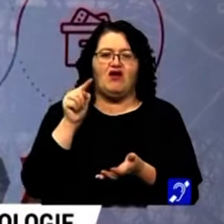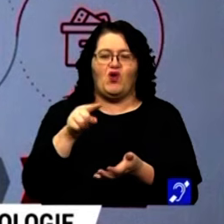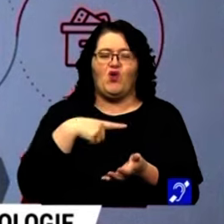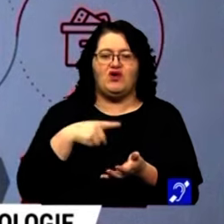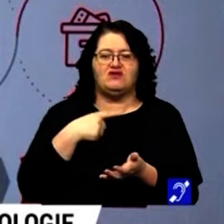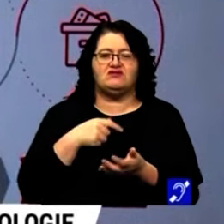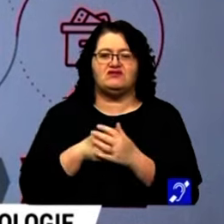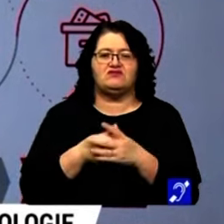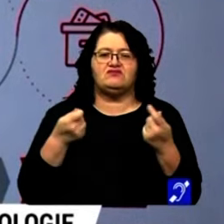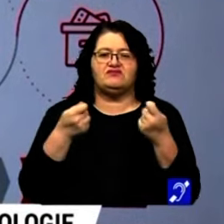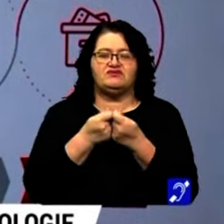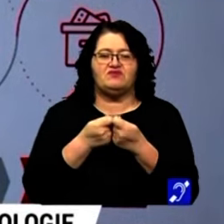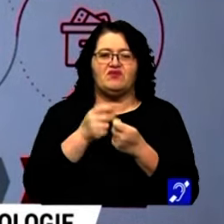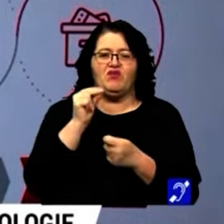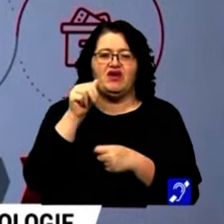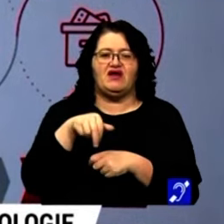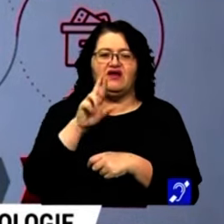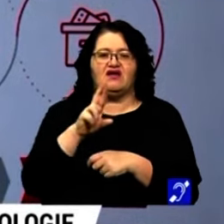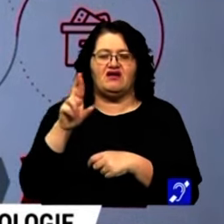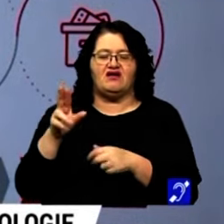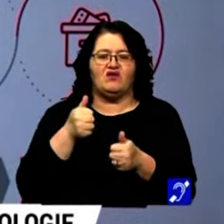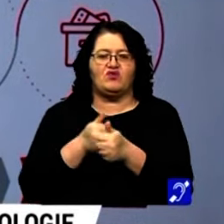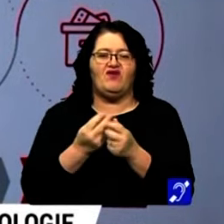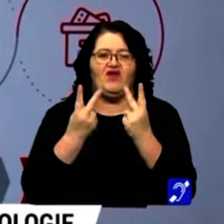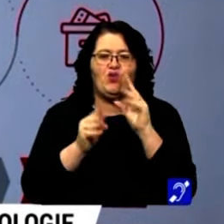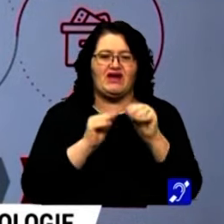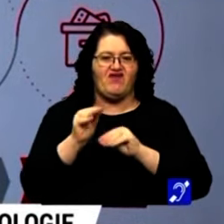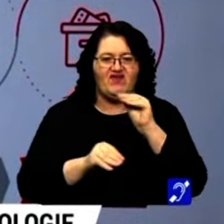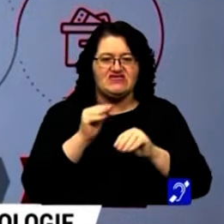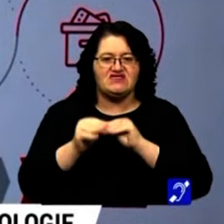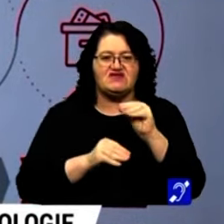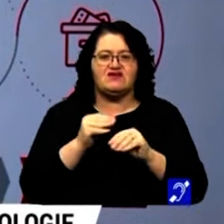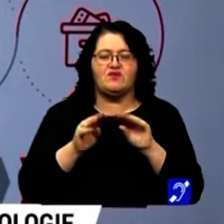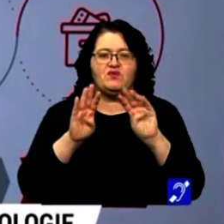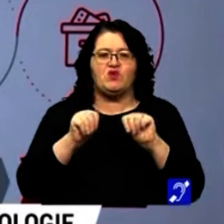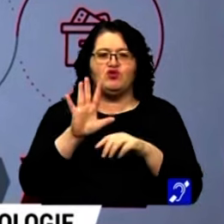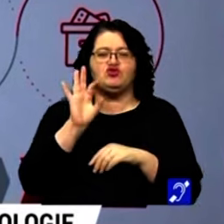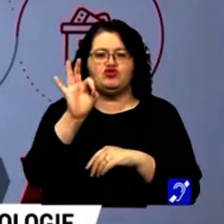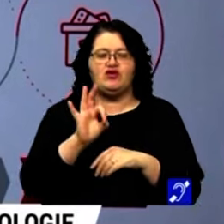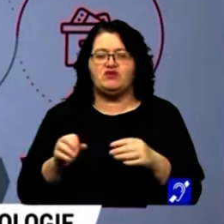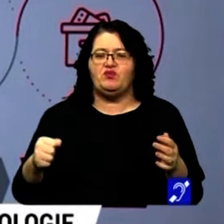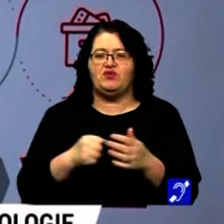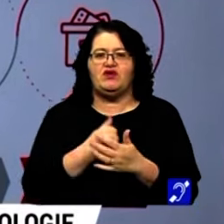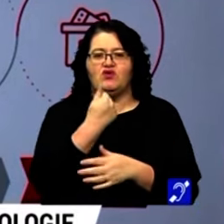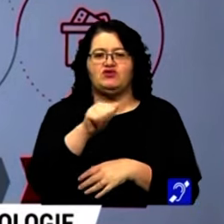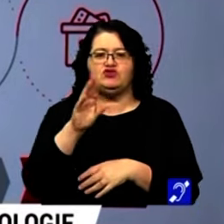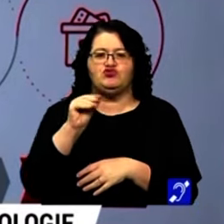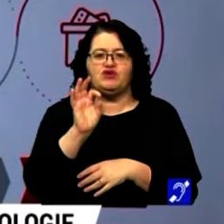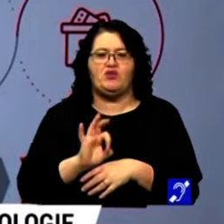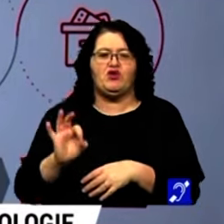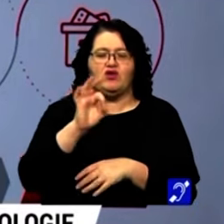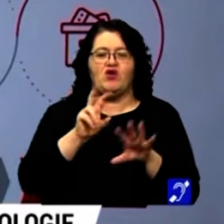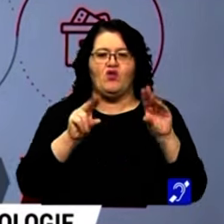cotele de finanțare din PNRR, în funcție de valoarea investiției, 95% până la 150 de milioane,